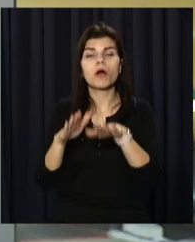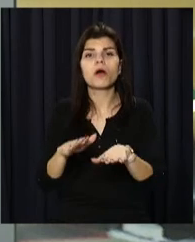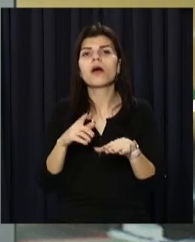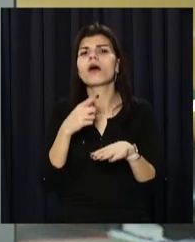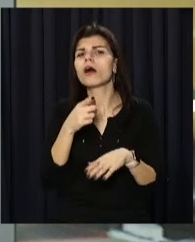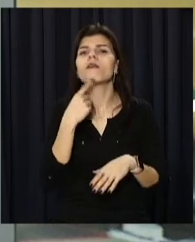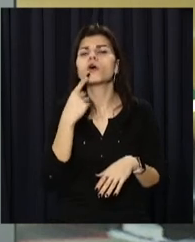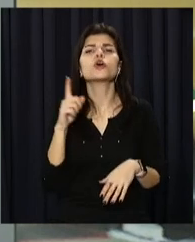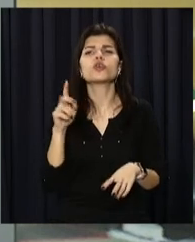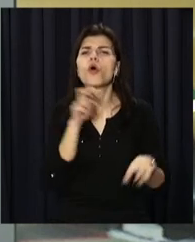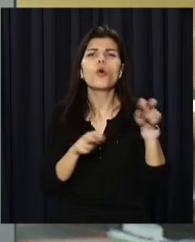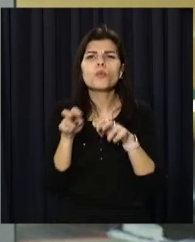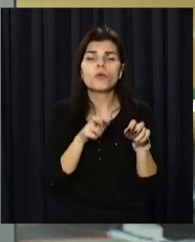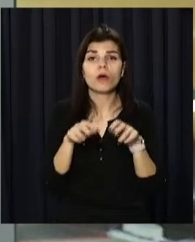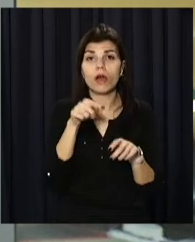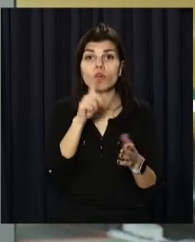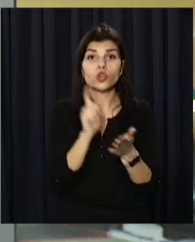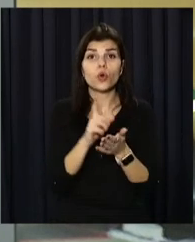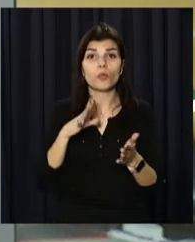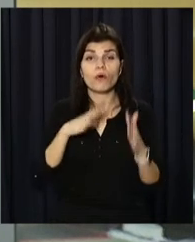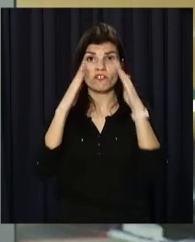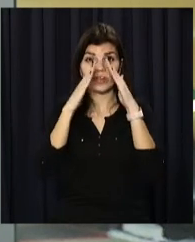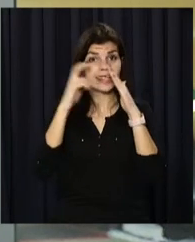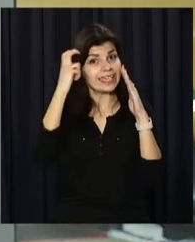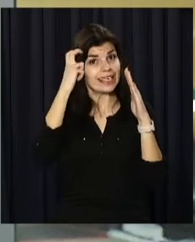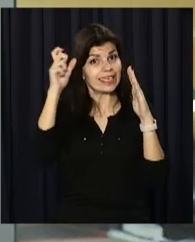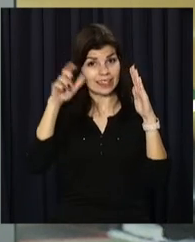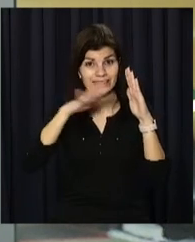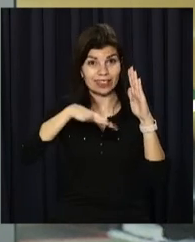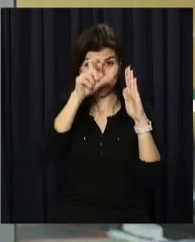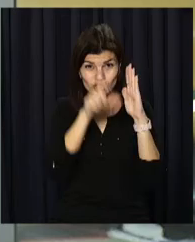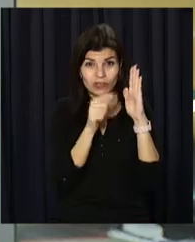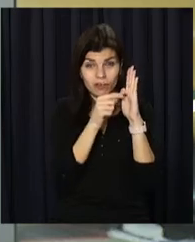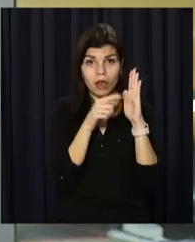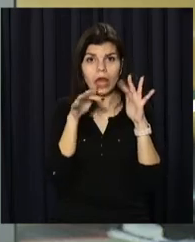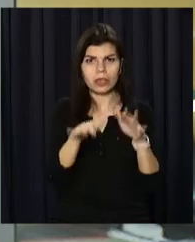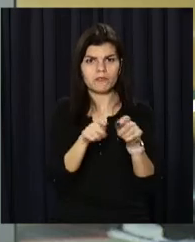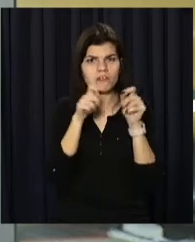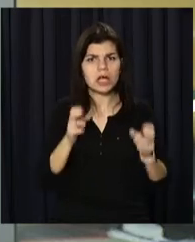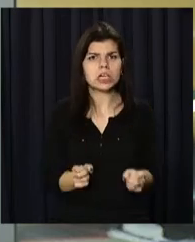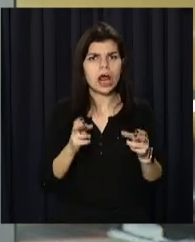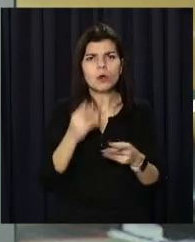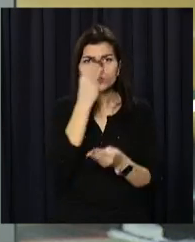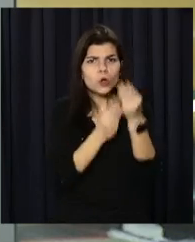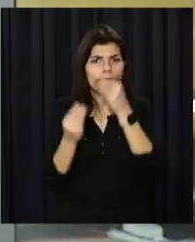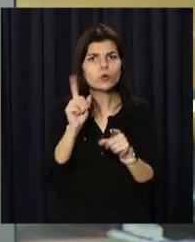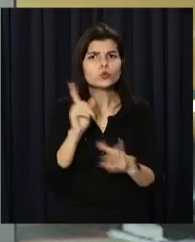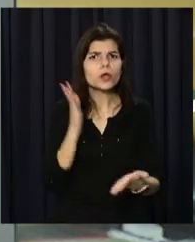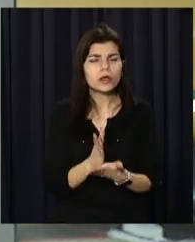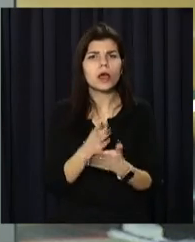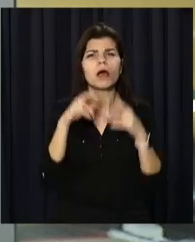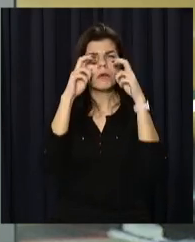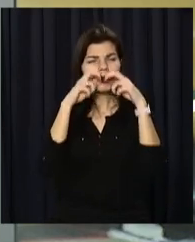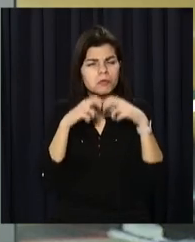санкціонованого обшуку. Його мали провести в будинку киянина. Чоловіка відкрили справу за фактом шахрайства. Після